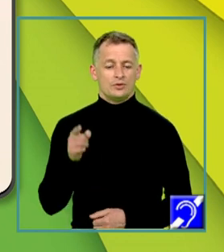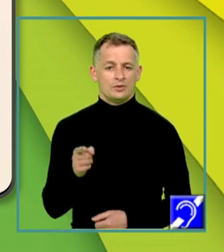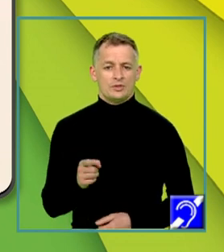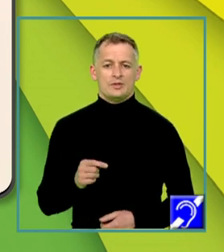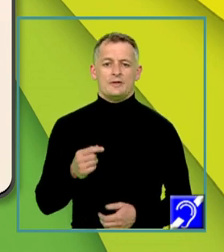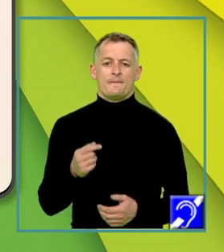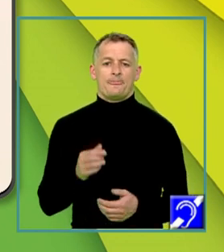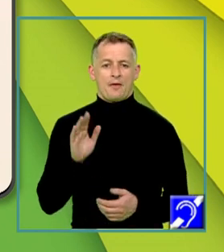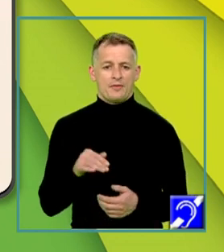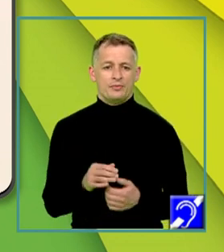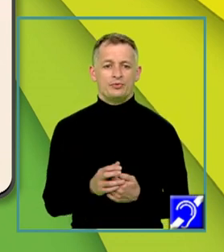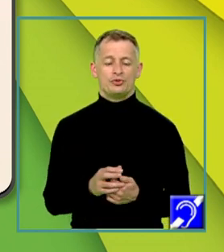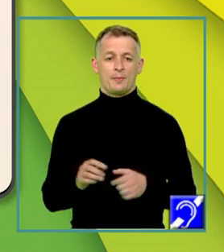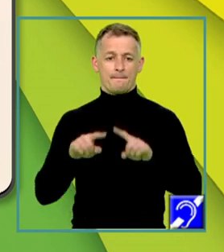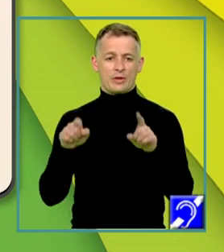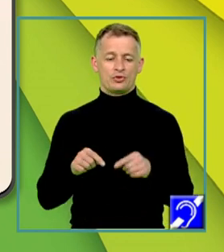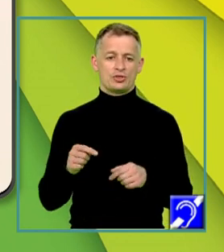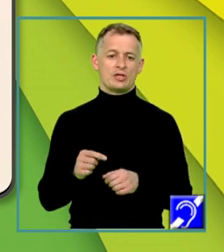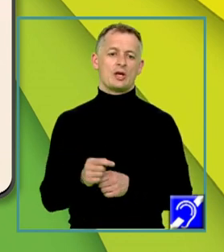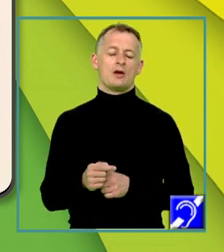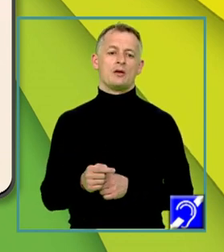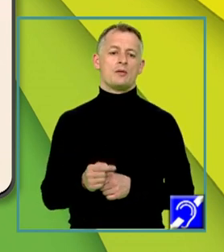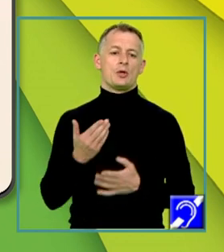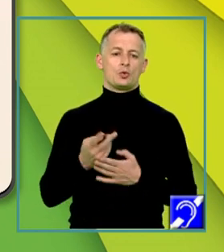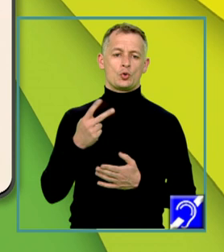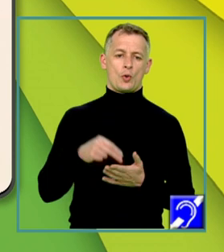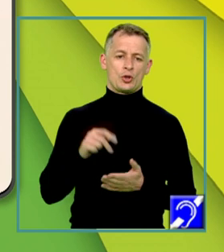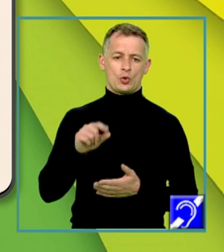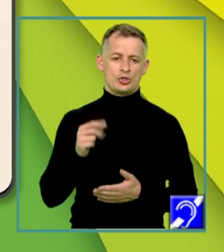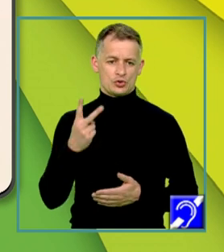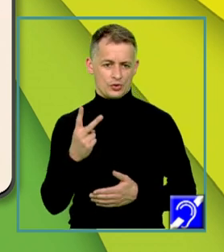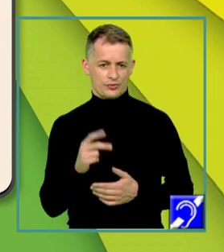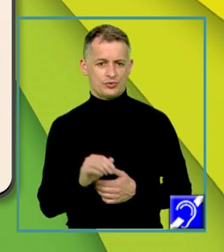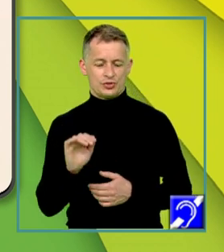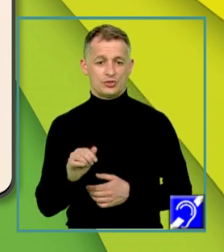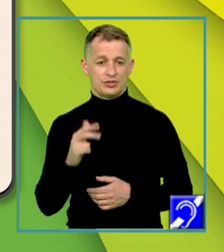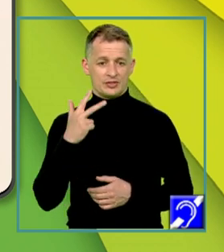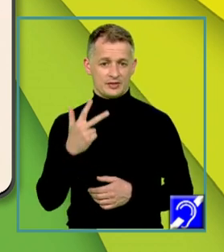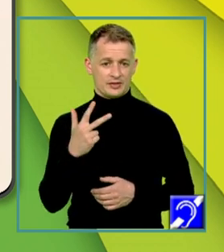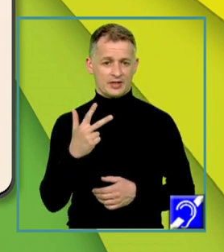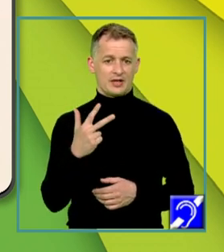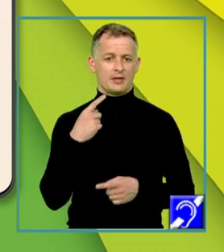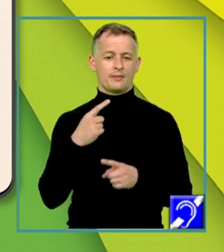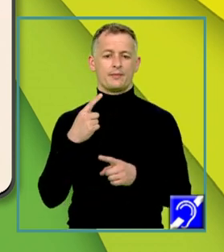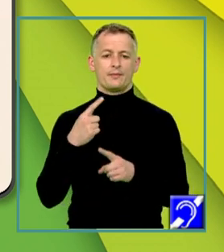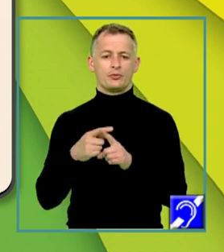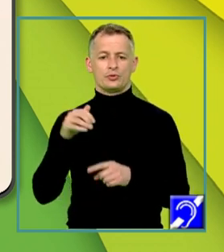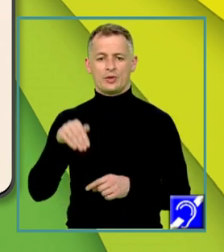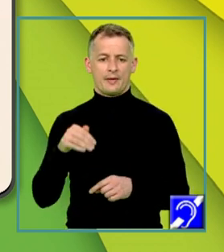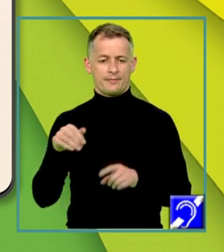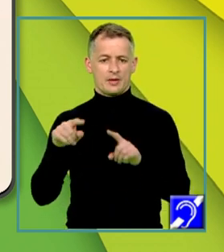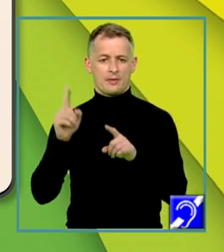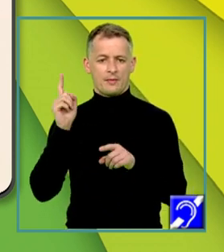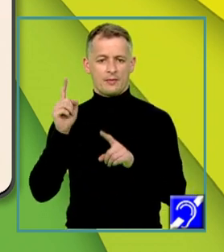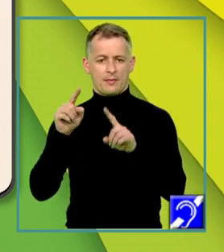matricea M de 2022 și 3 înmulțit cu M de 2022